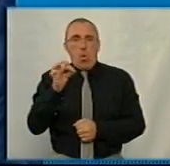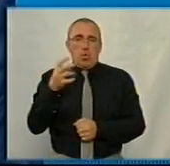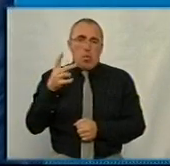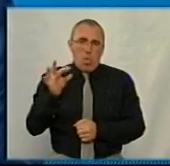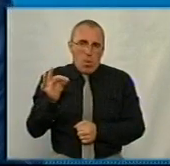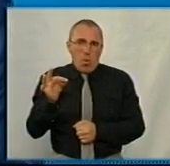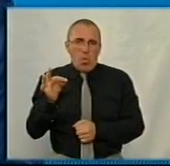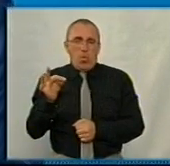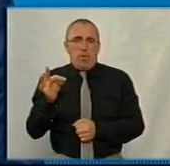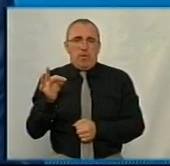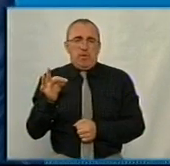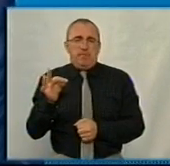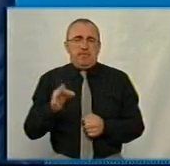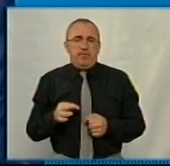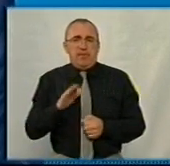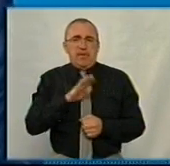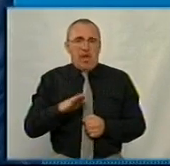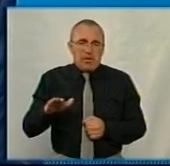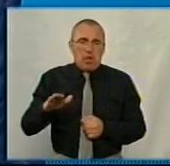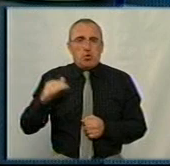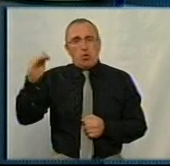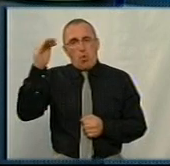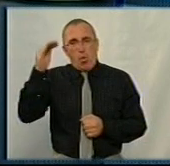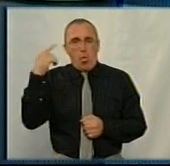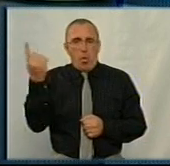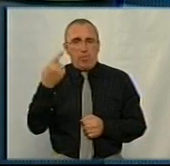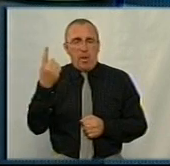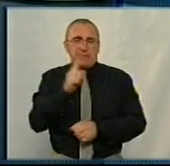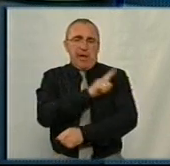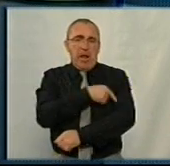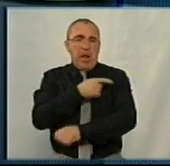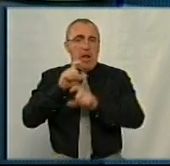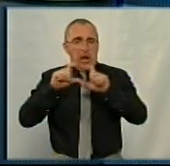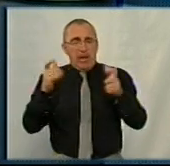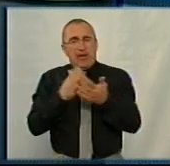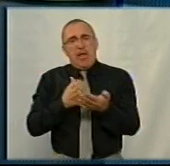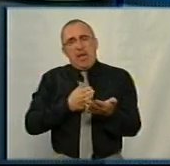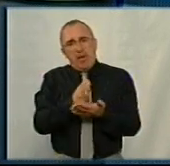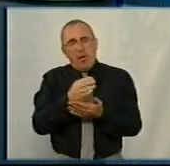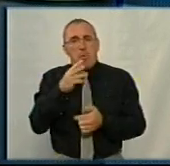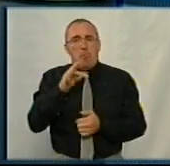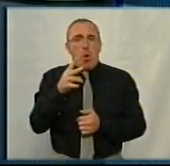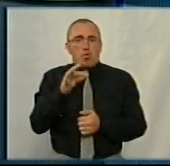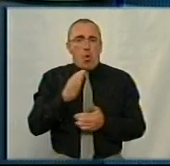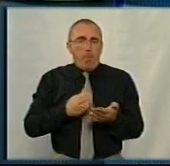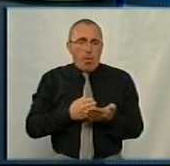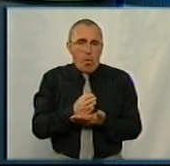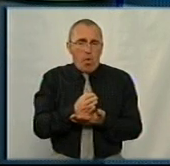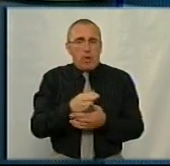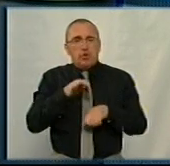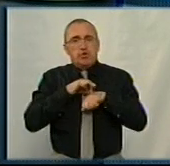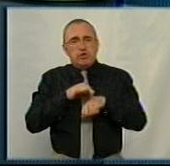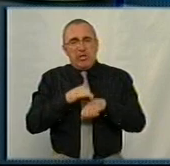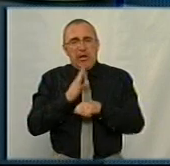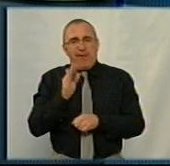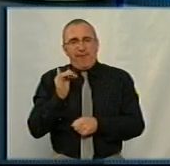відповідно, Дитяча і доросла обласна. Дитяча і доросла обласна лікарня. Є напрямки монопрофільні, ШКІРВЕН,